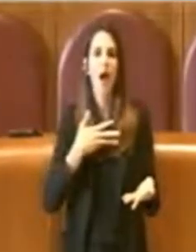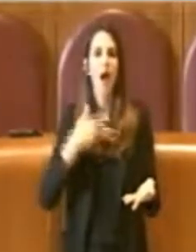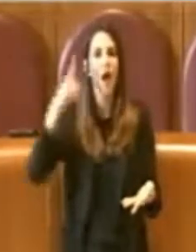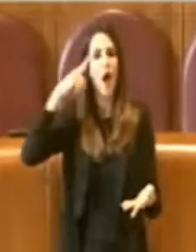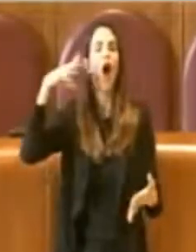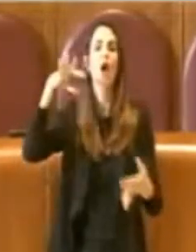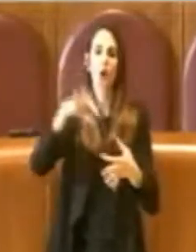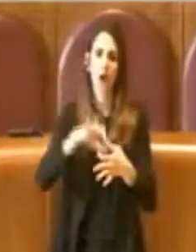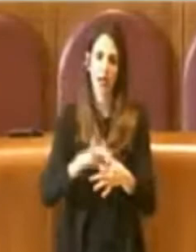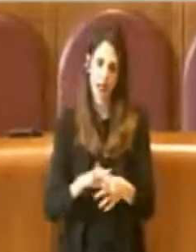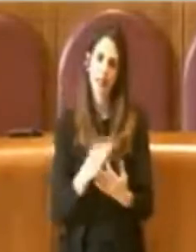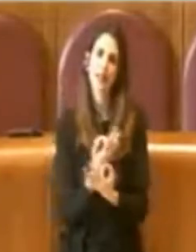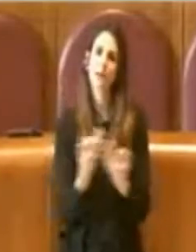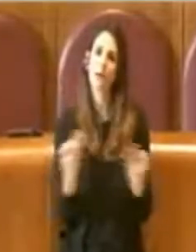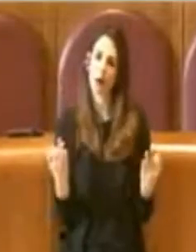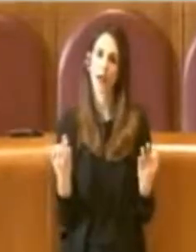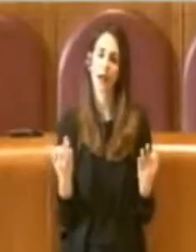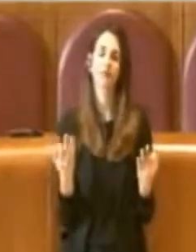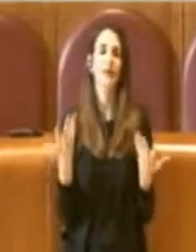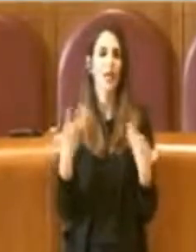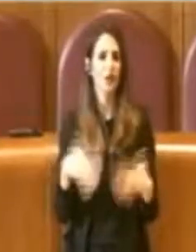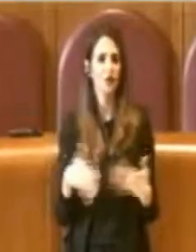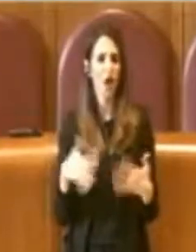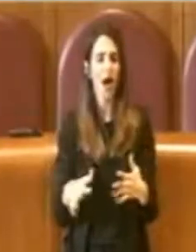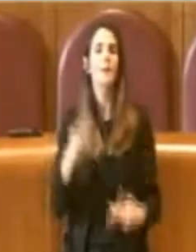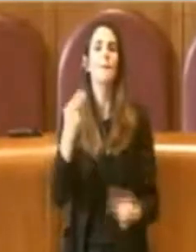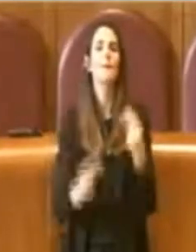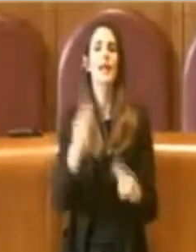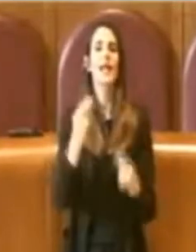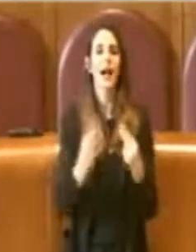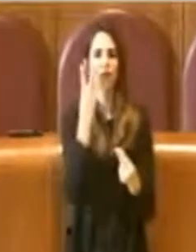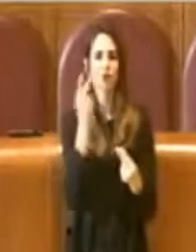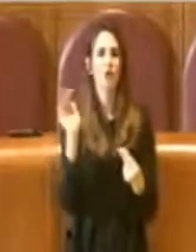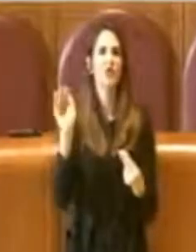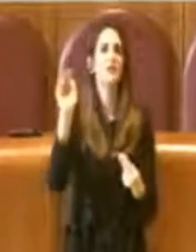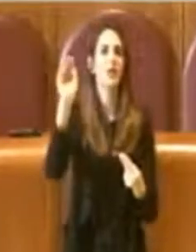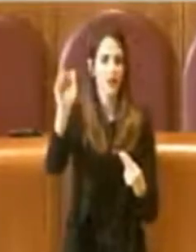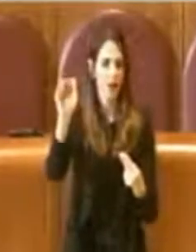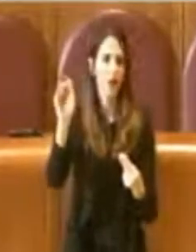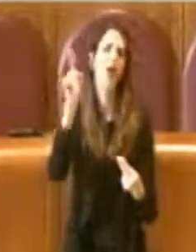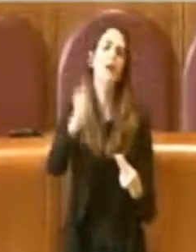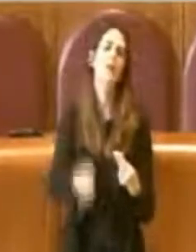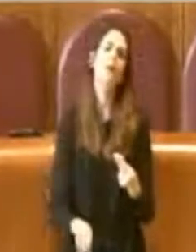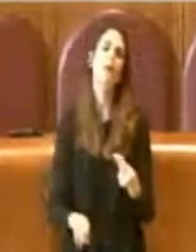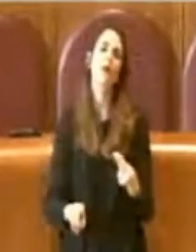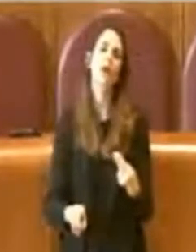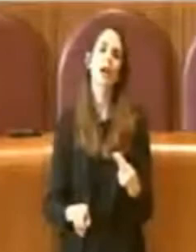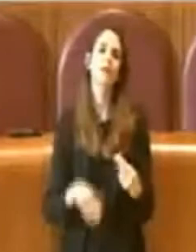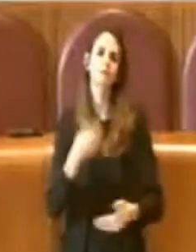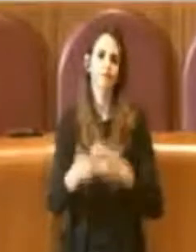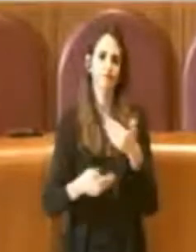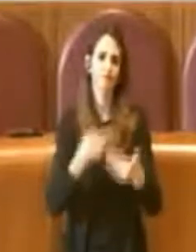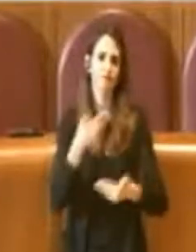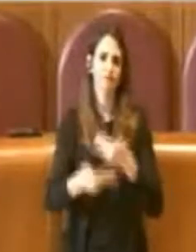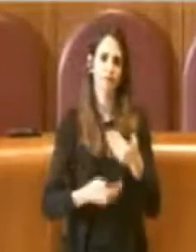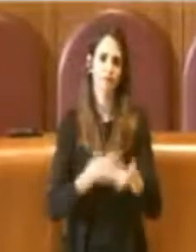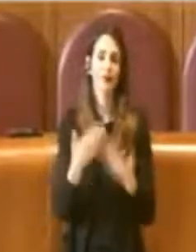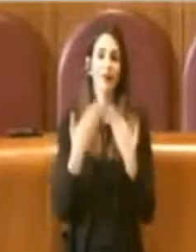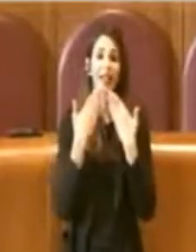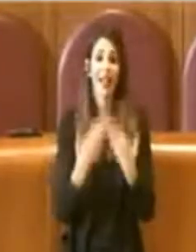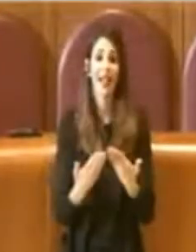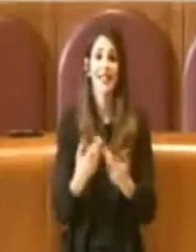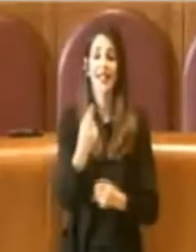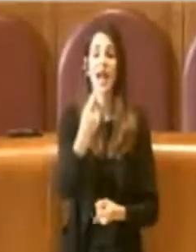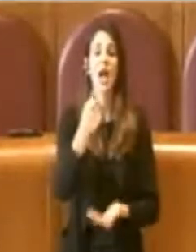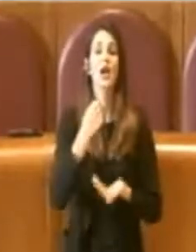l'aveva trovata nel bilancio di previsione e oggi continuo a trovarla anche negli atti successivi con il finanziamento